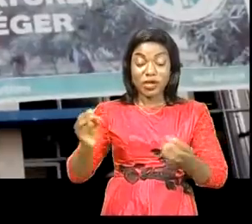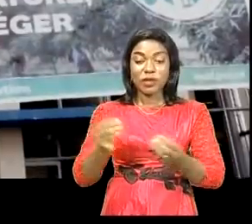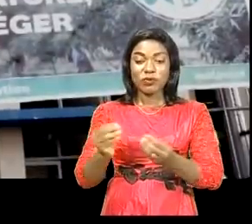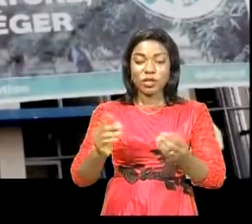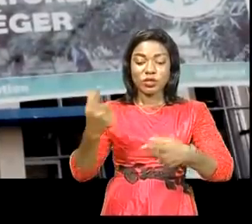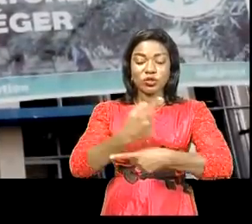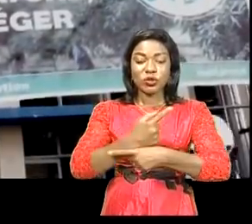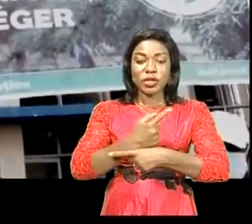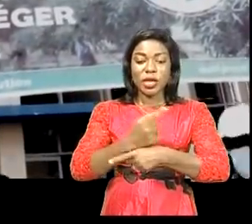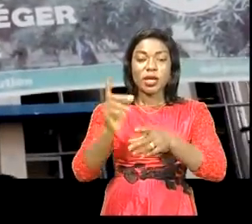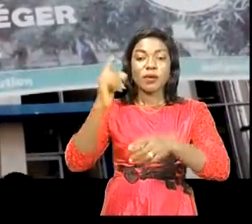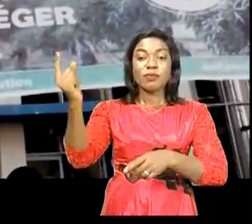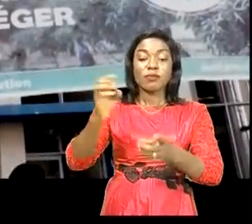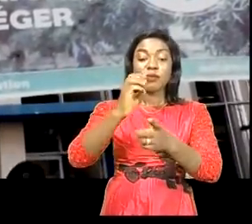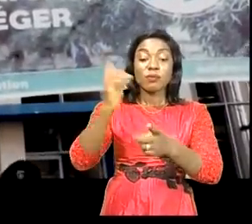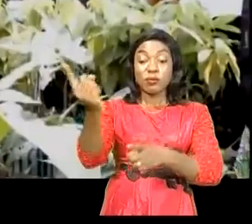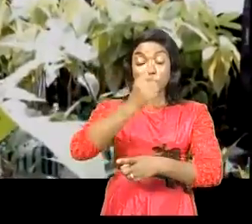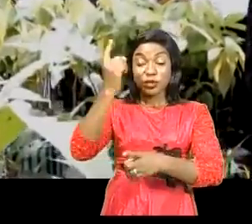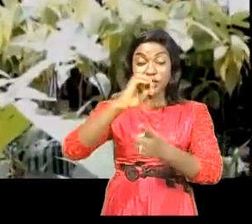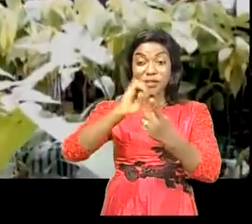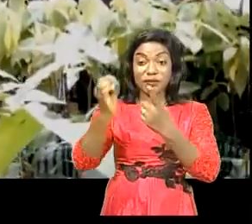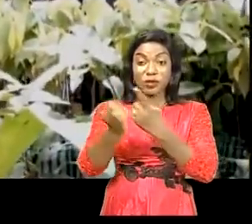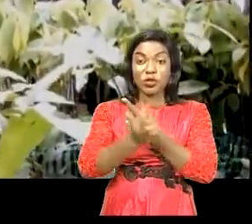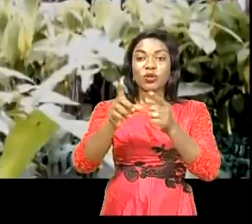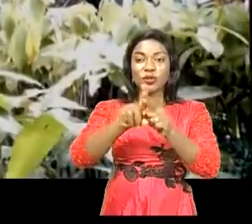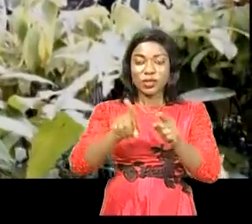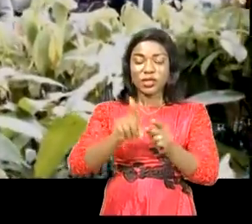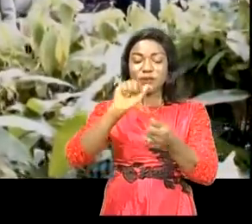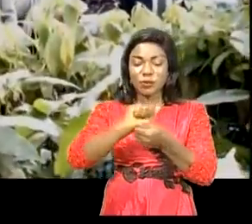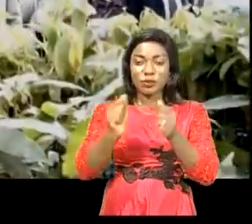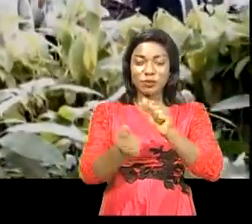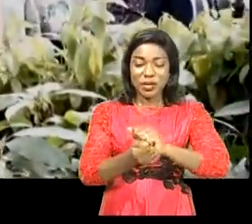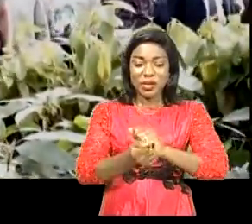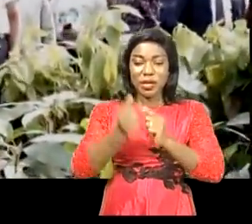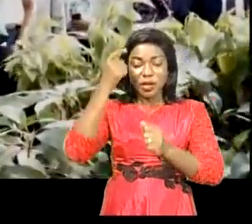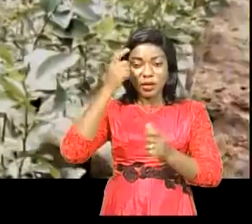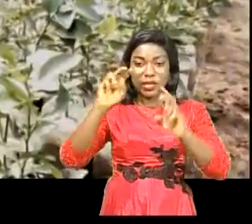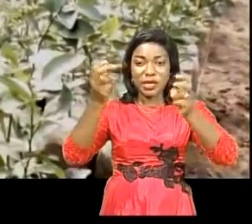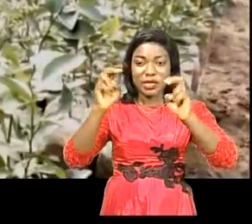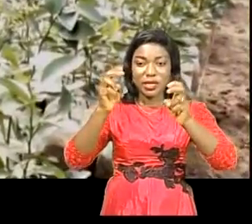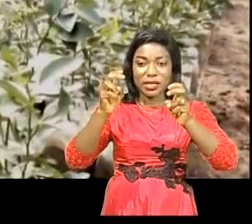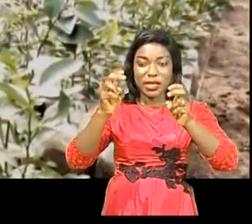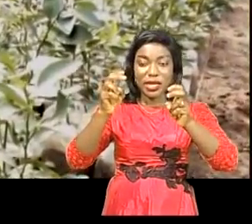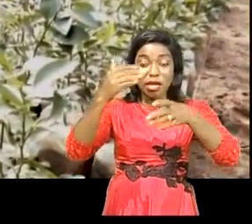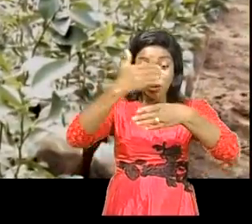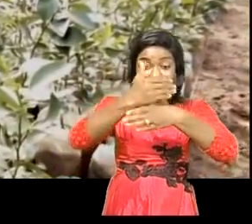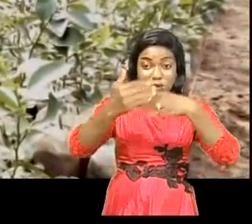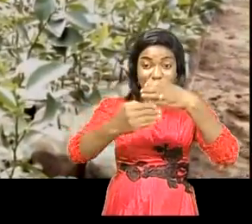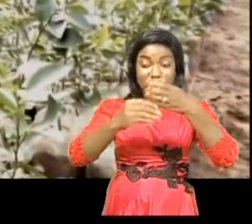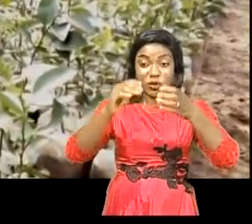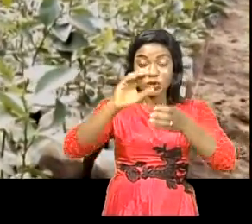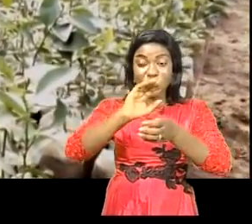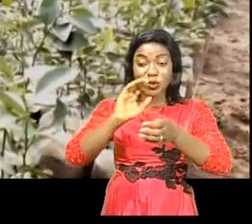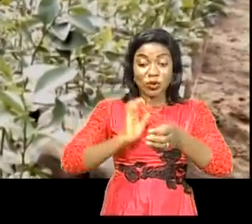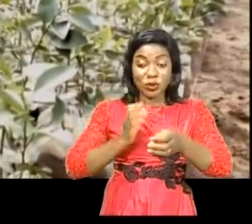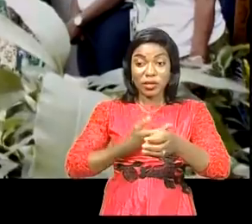la journée mondiale de l'environnement de cette année cerne bien la problématique à travers son thème « Restaurer nos écosystèmes ». En